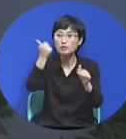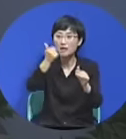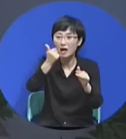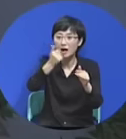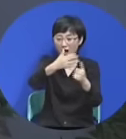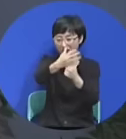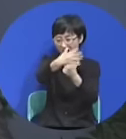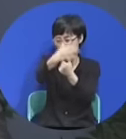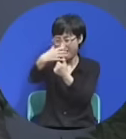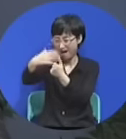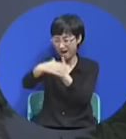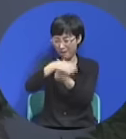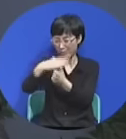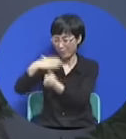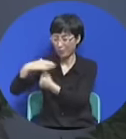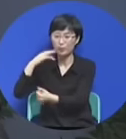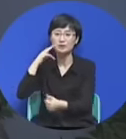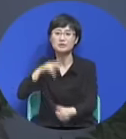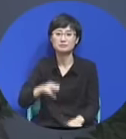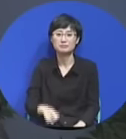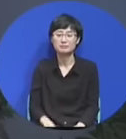그럼 그 말이 아닙니다.